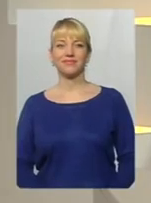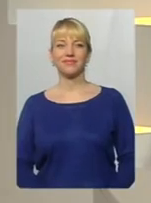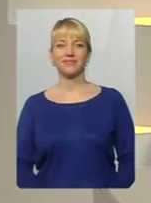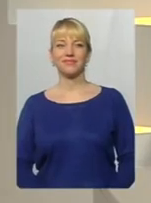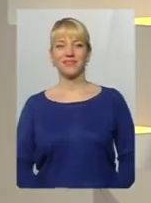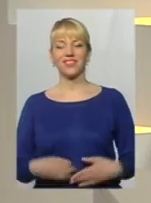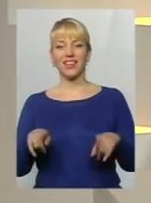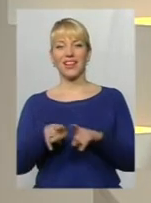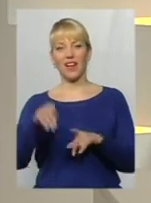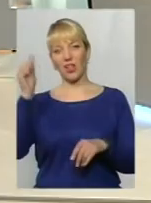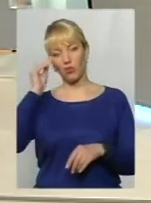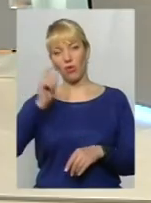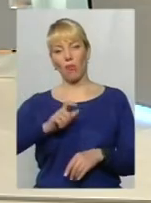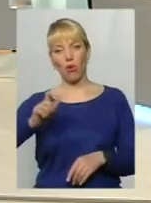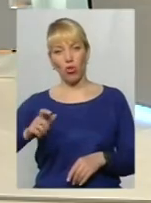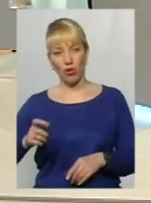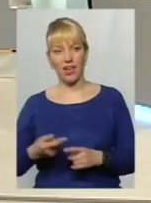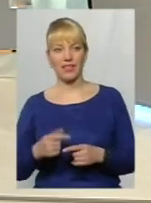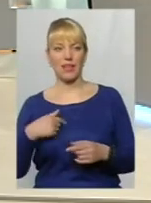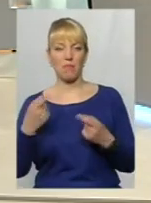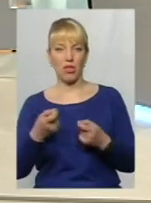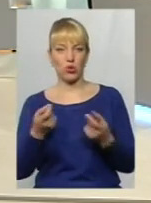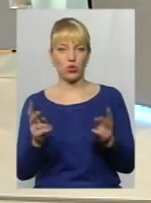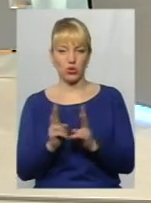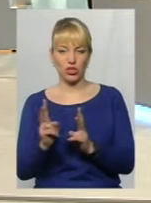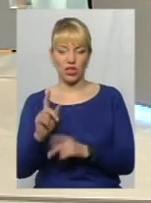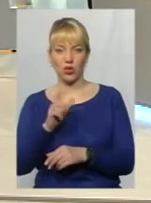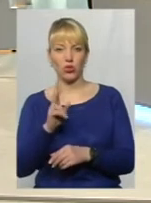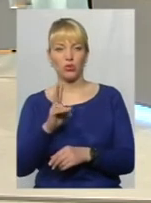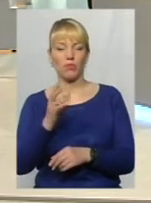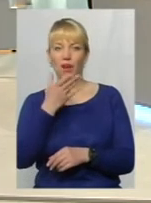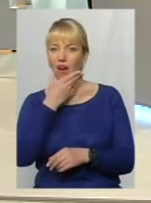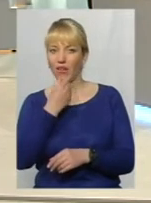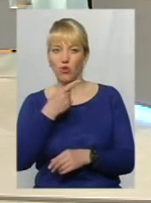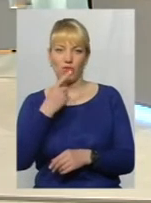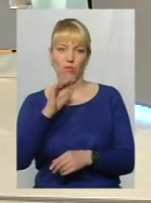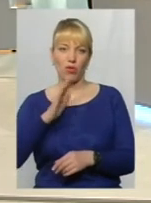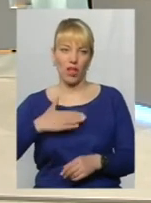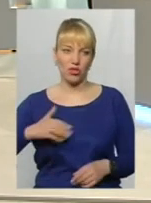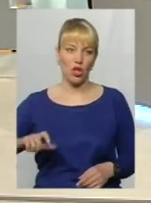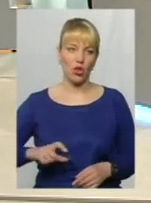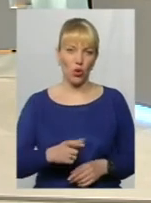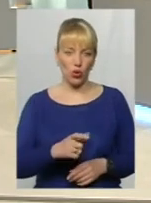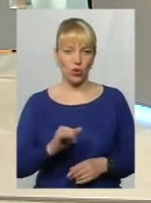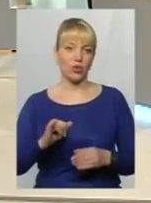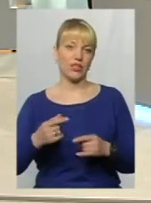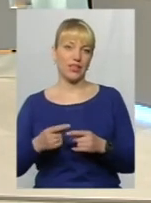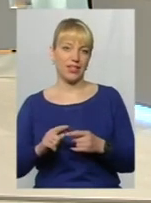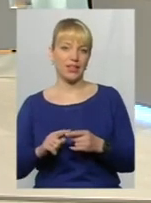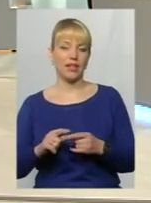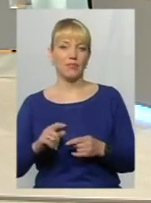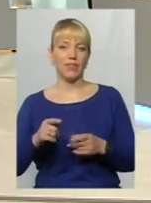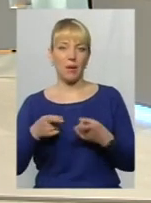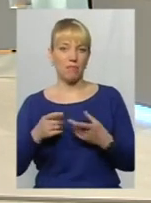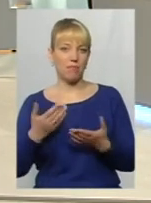Ось така думка по долян. Ну, насправді, я мало зустрічала людей, які б гарно відзивались про наші дороги. Ну, напевно, це в